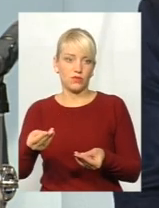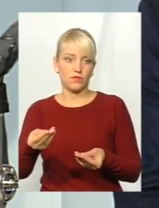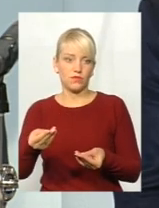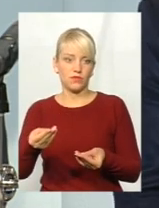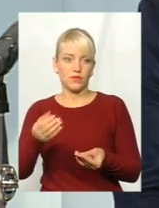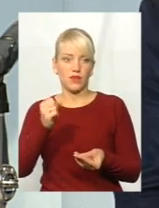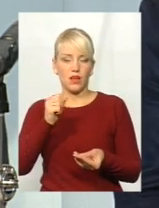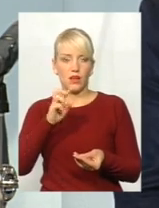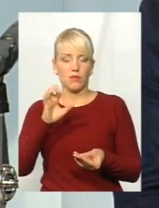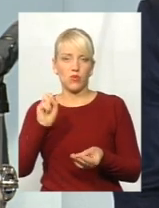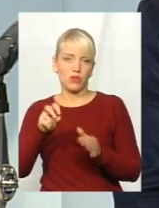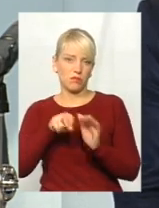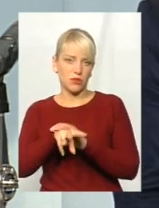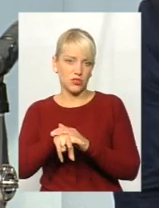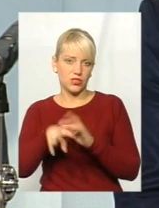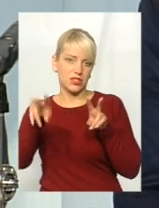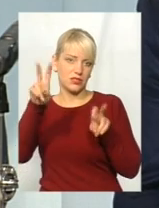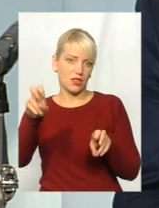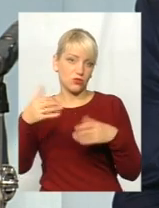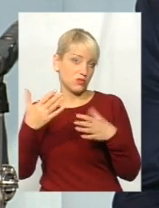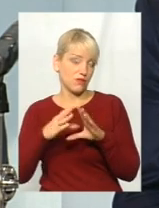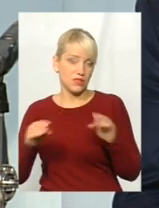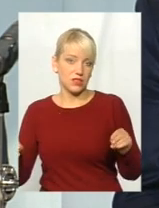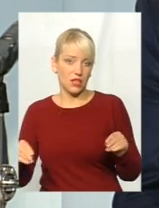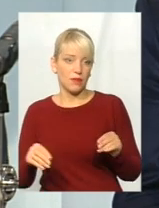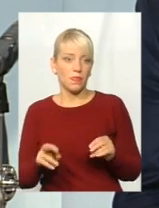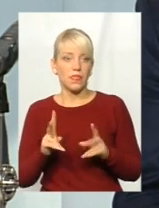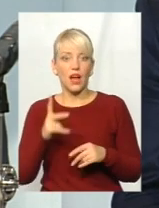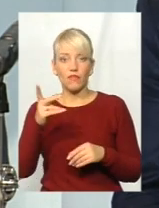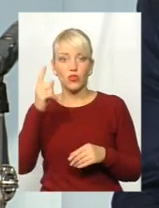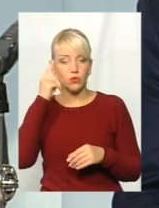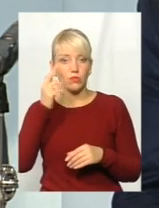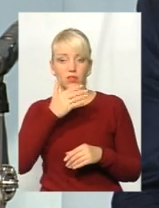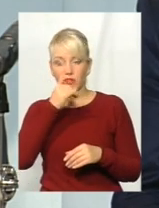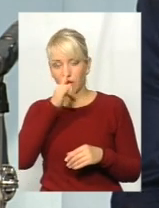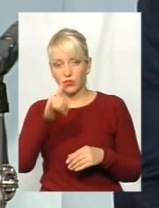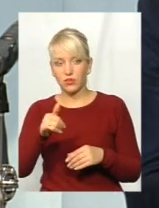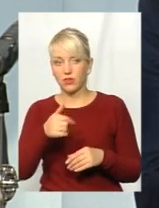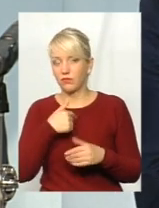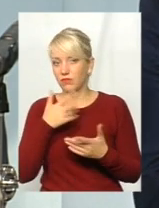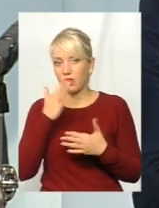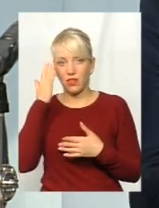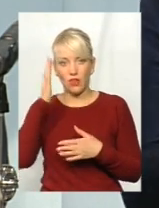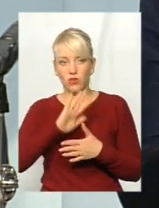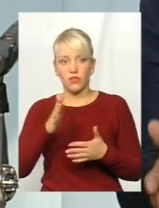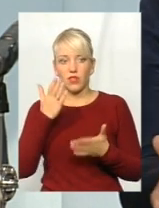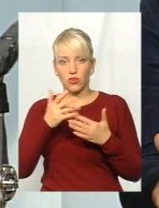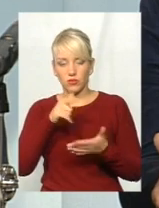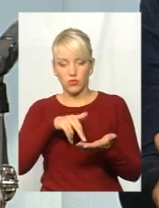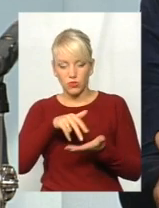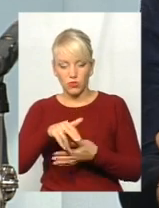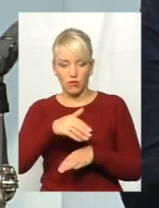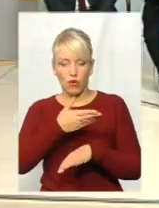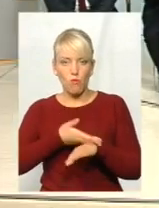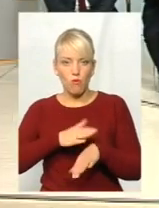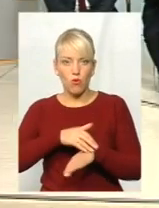або як біженцю статус і все. Як вони думали не пустити, мені просто не уявляється. Якщо він перейшов в польський кордон, в нього відповідали